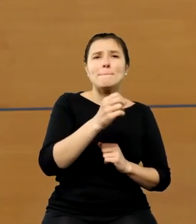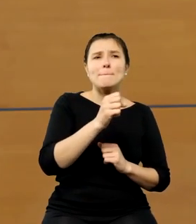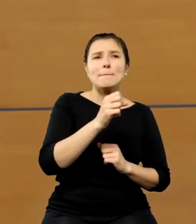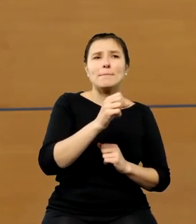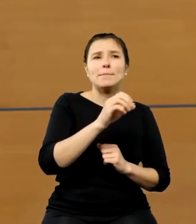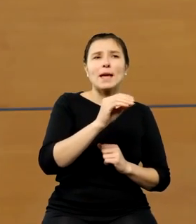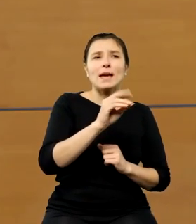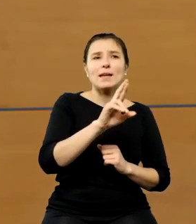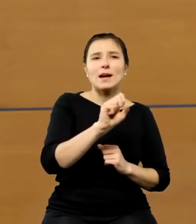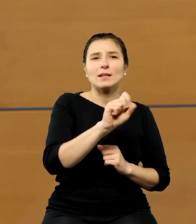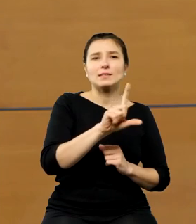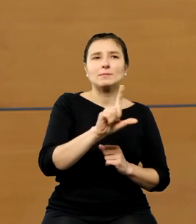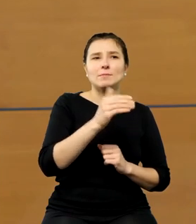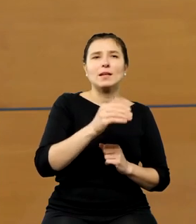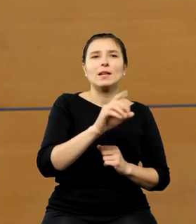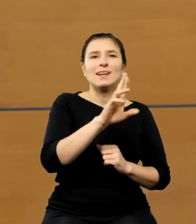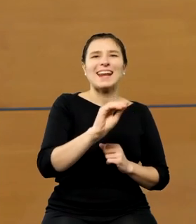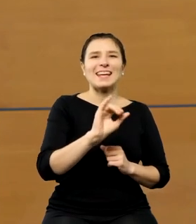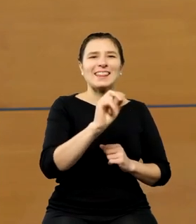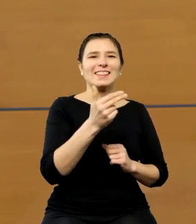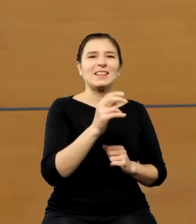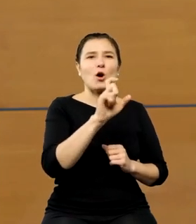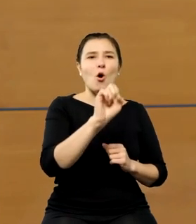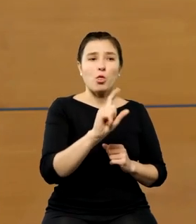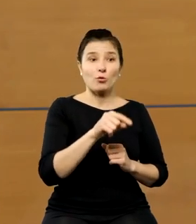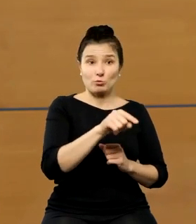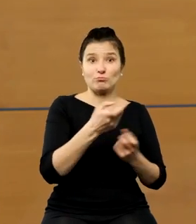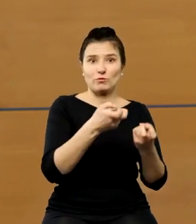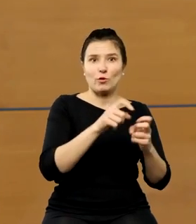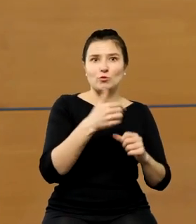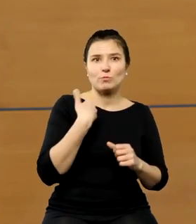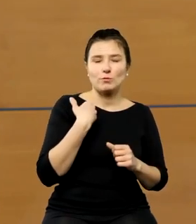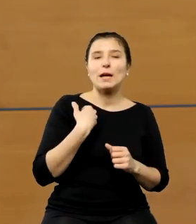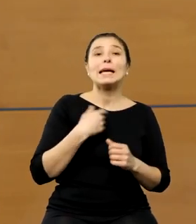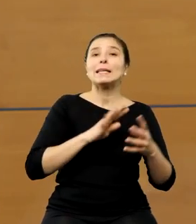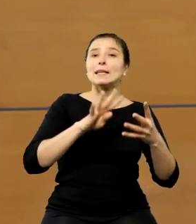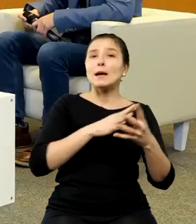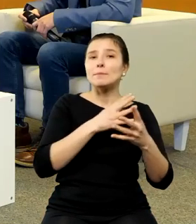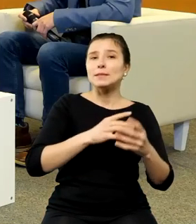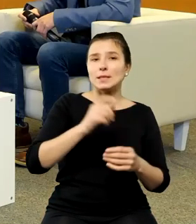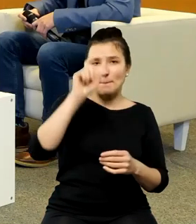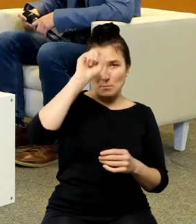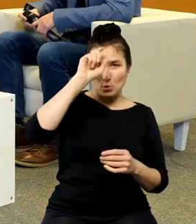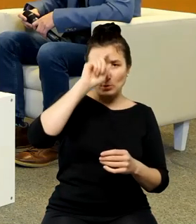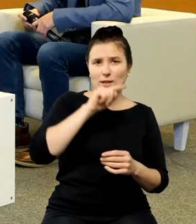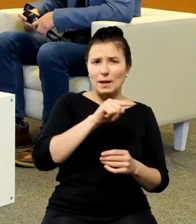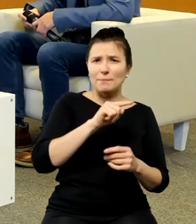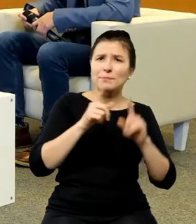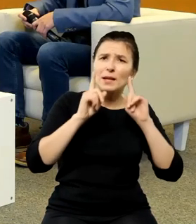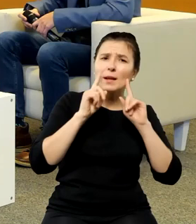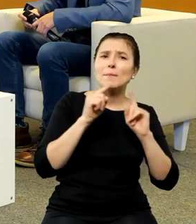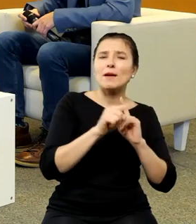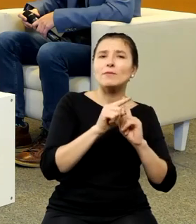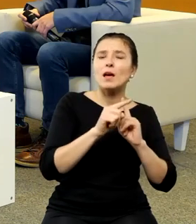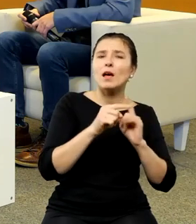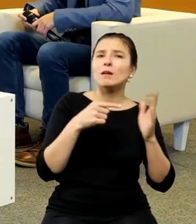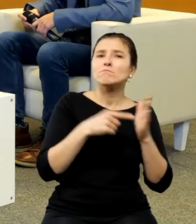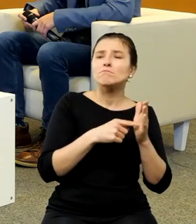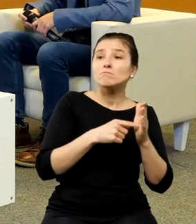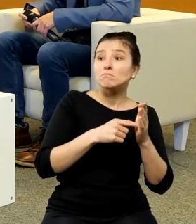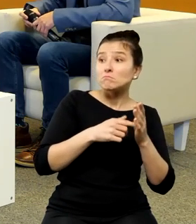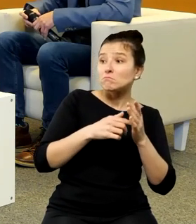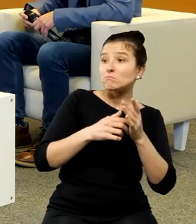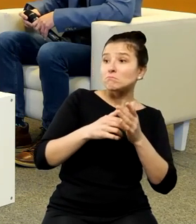Jerzego Joachimaretyka, jedynego ucznia Mikołaja Kopernika. I te tablice pruskie eksplicite zgłosiły sławę Mikołaja